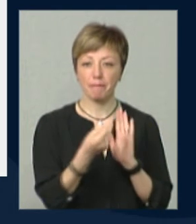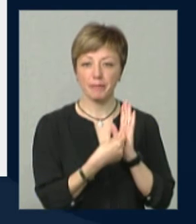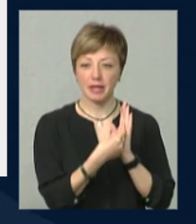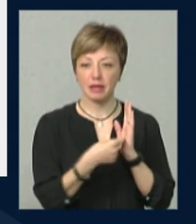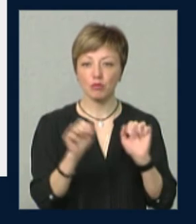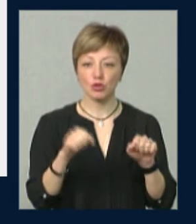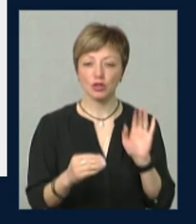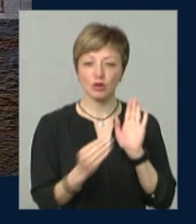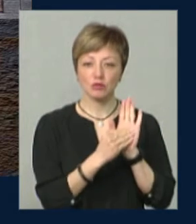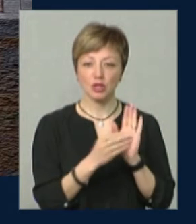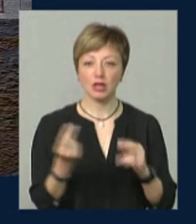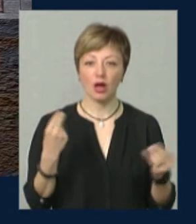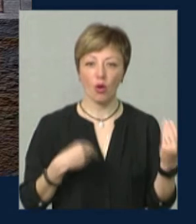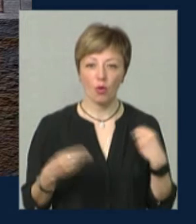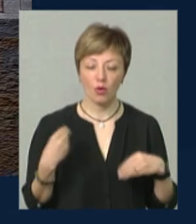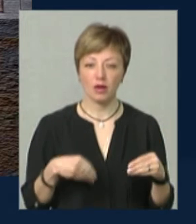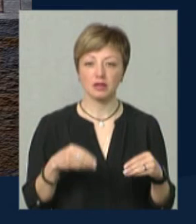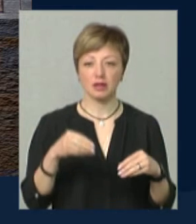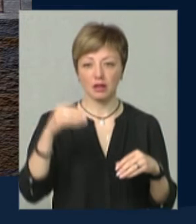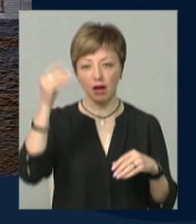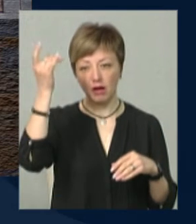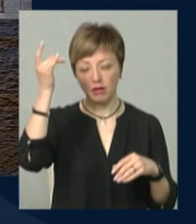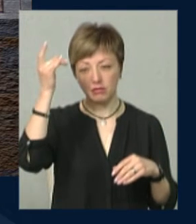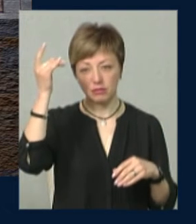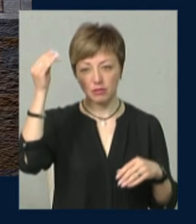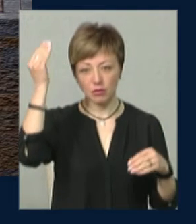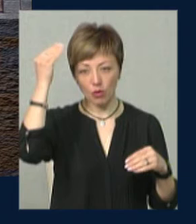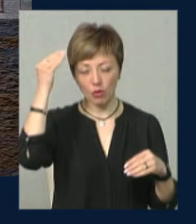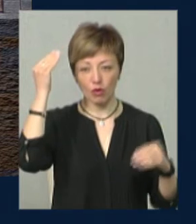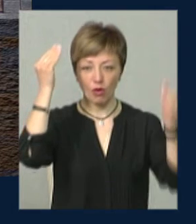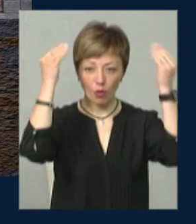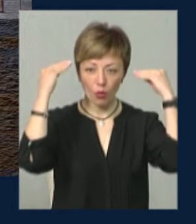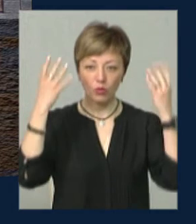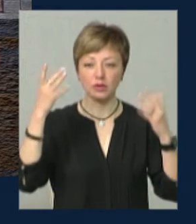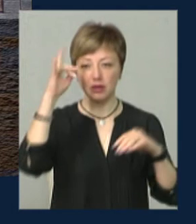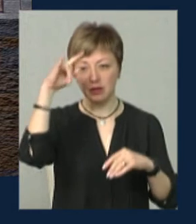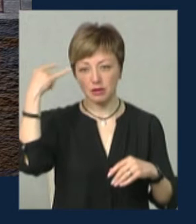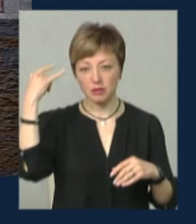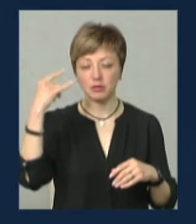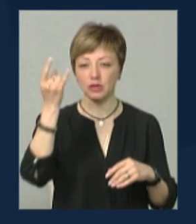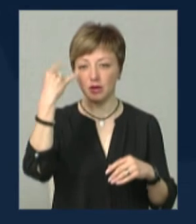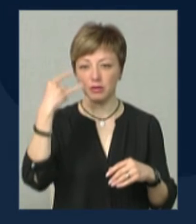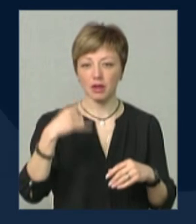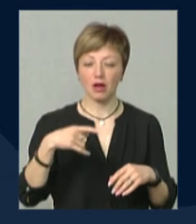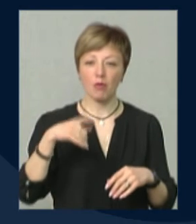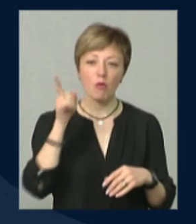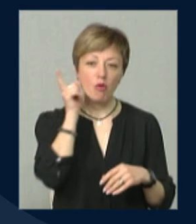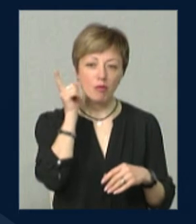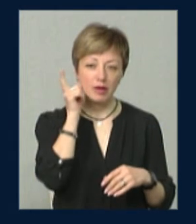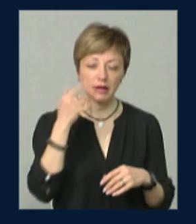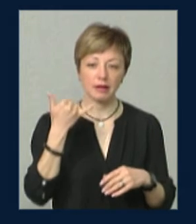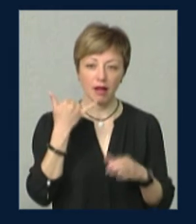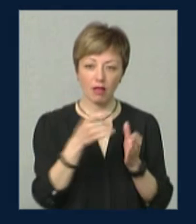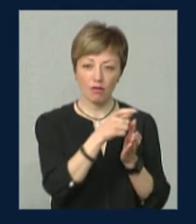розміщати на одязі, на головних уборах, на сумках, навіть на чохлах для мобільних телефонів.